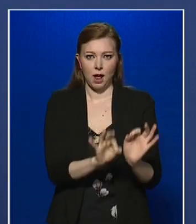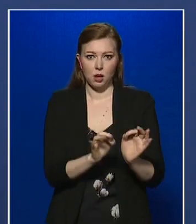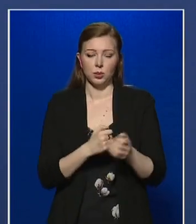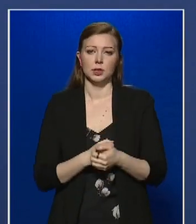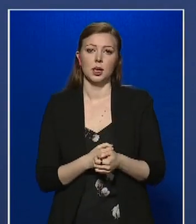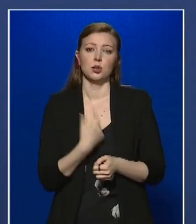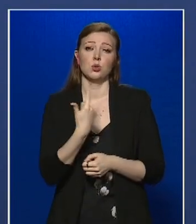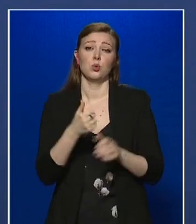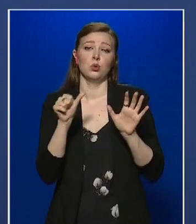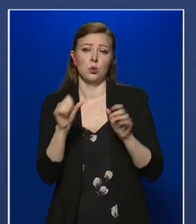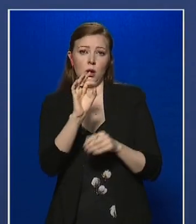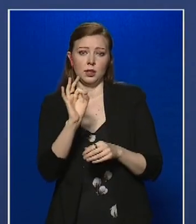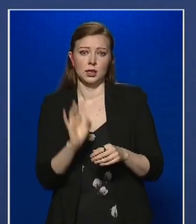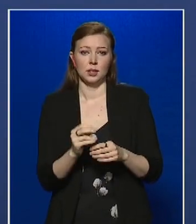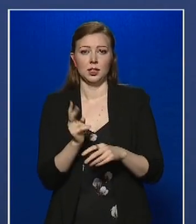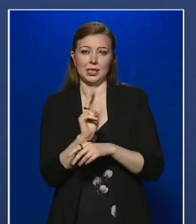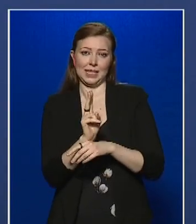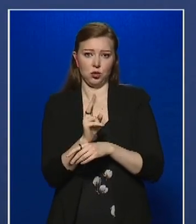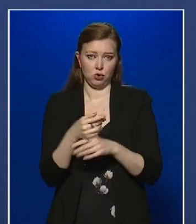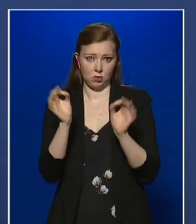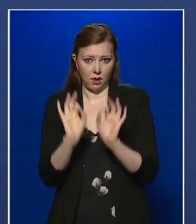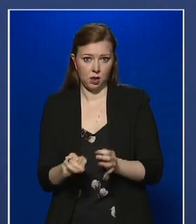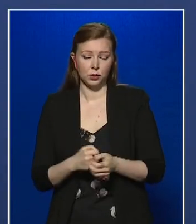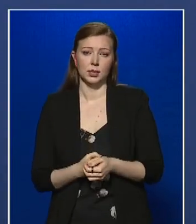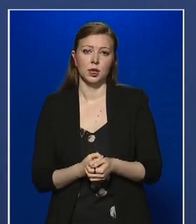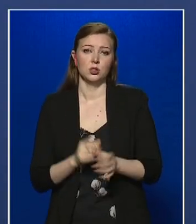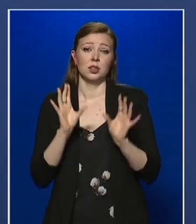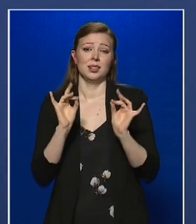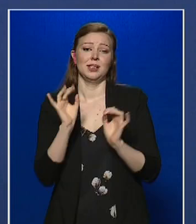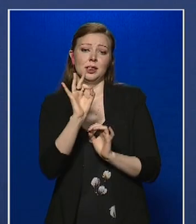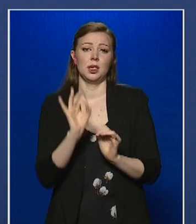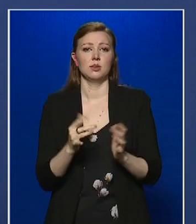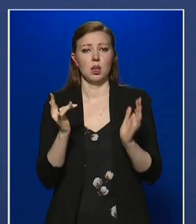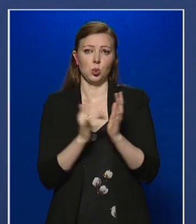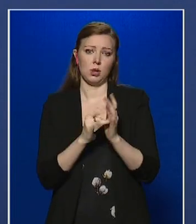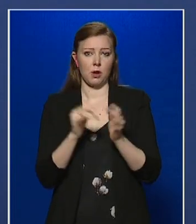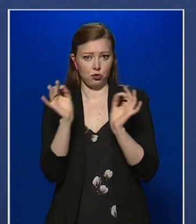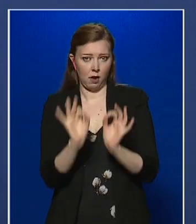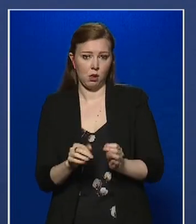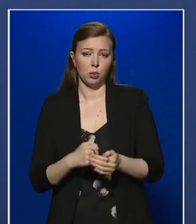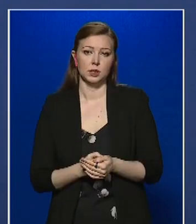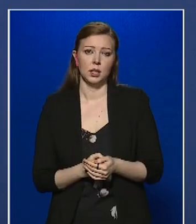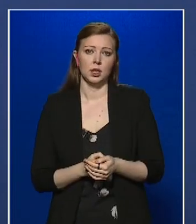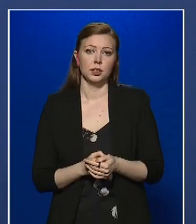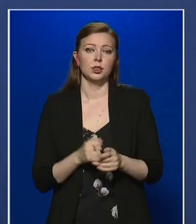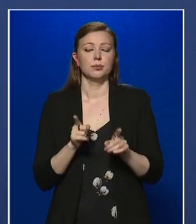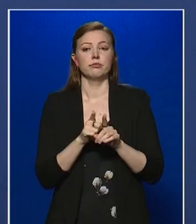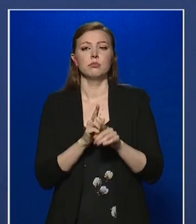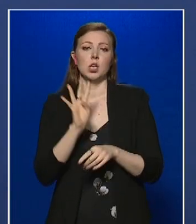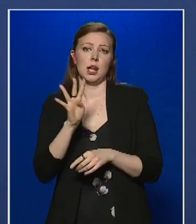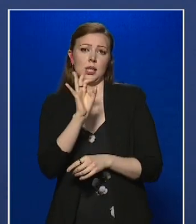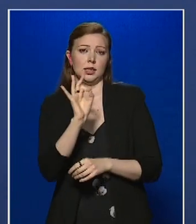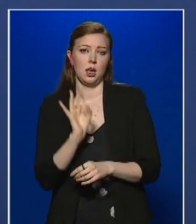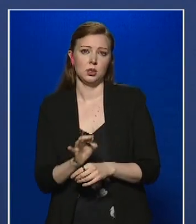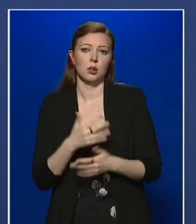26%-a kisvállalkozás, 10%-a közepes vállalkozás és mindegy 4